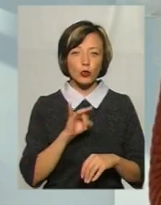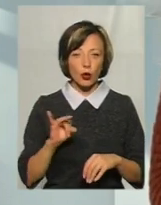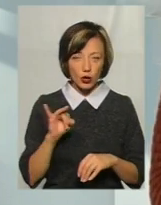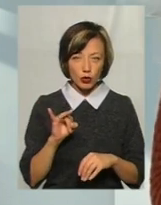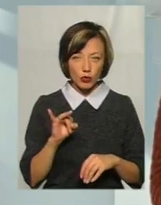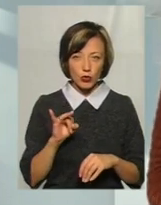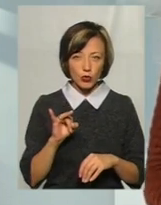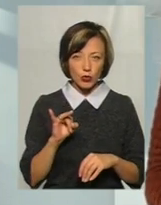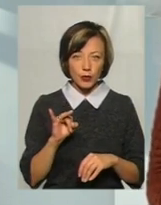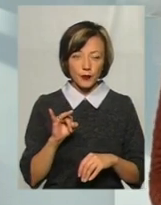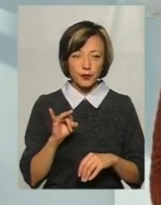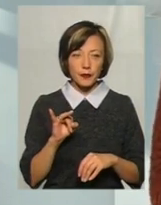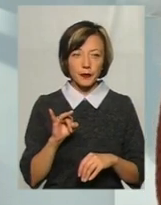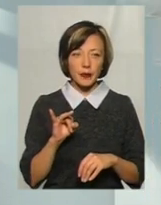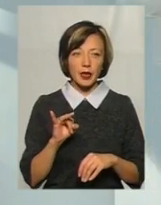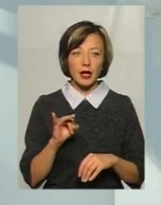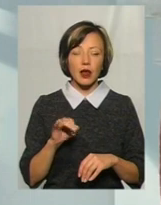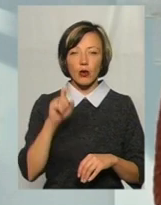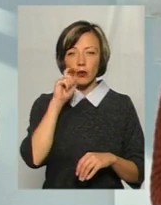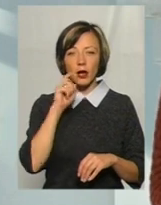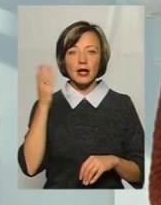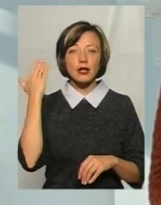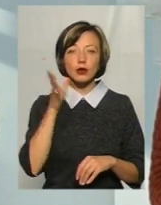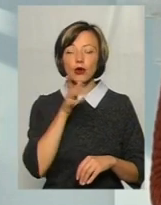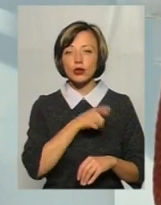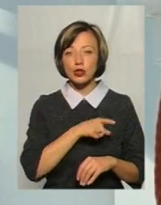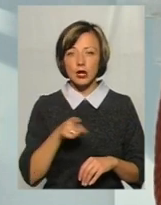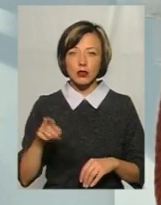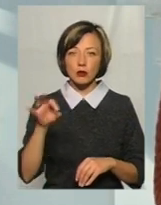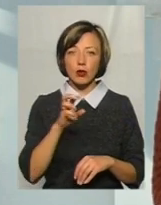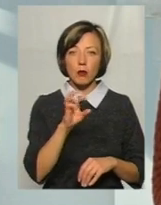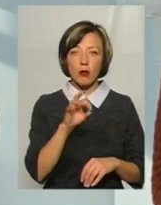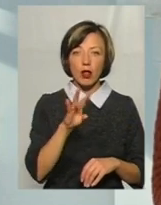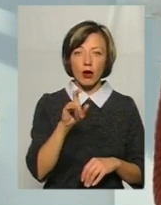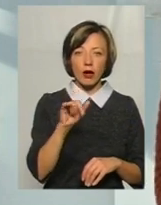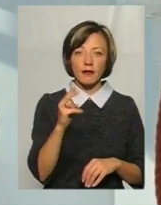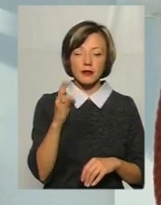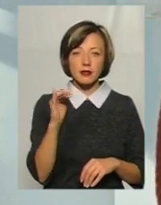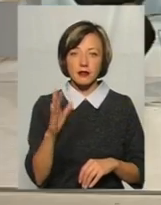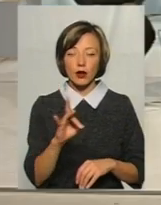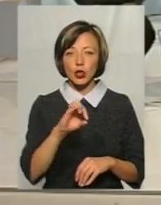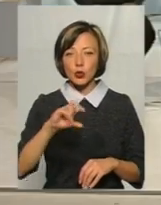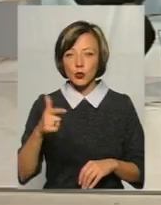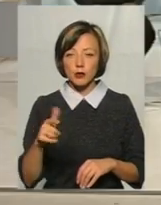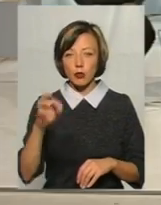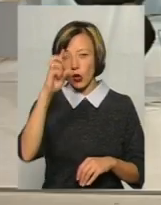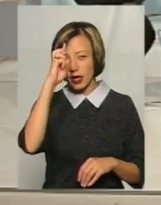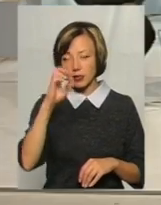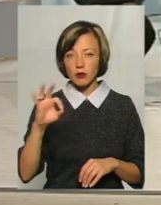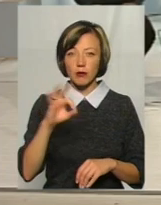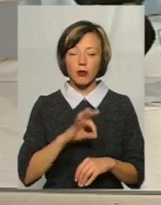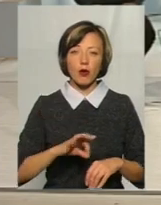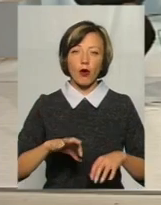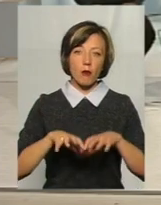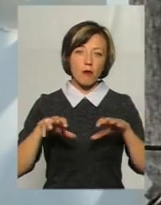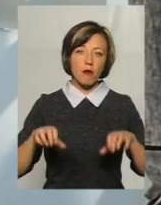України саме того часу. Розказувати і про Болохівців, розказувати про Русь, про князів, про бояр,